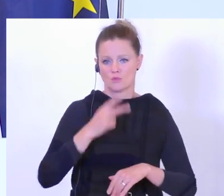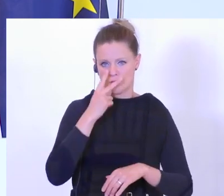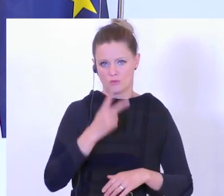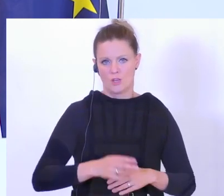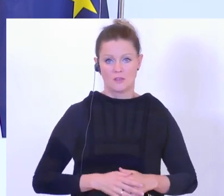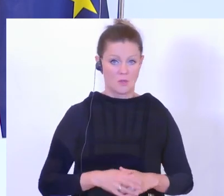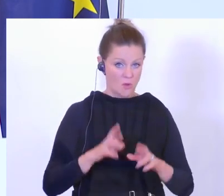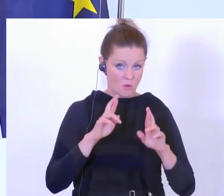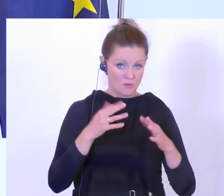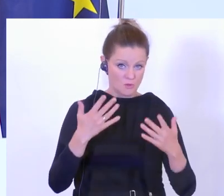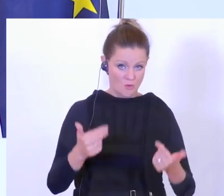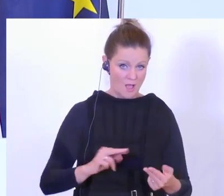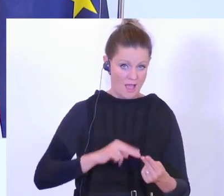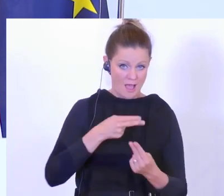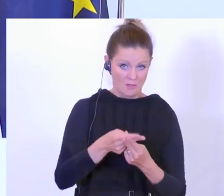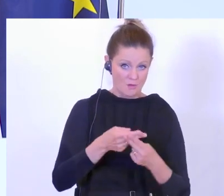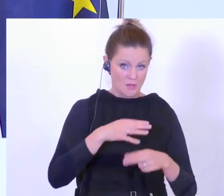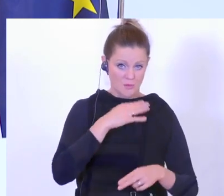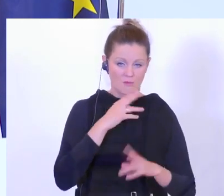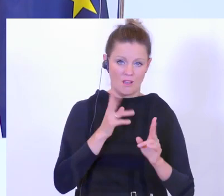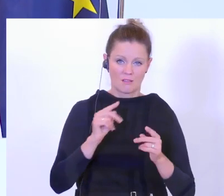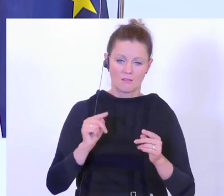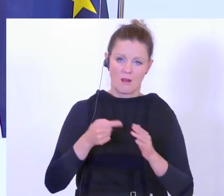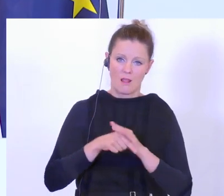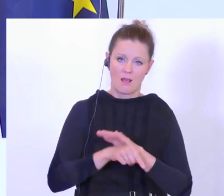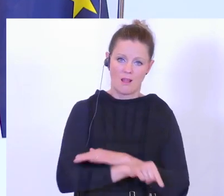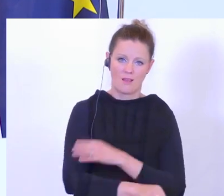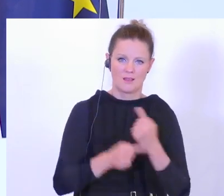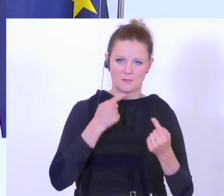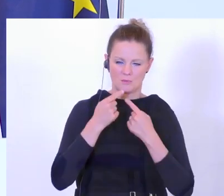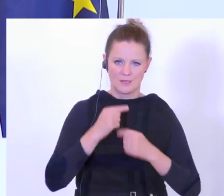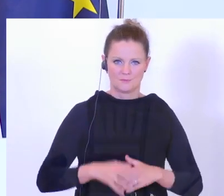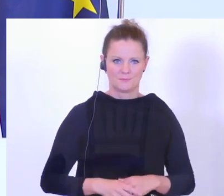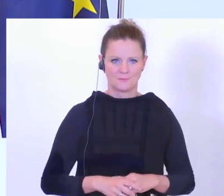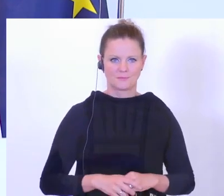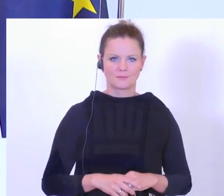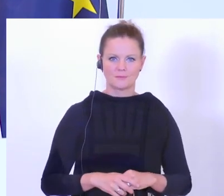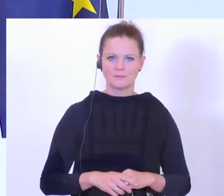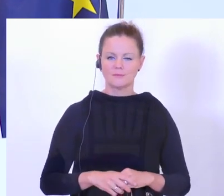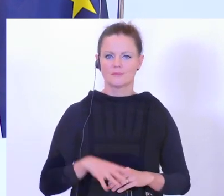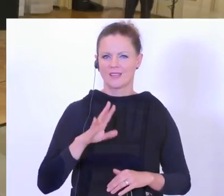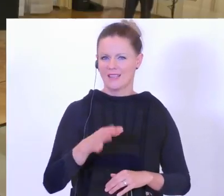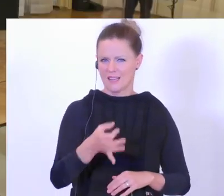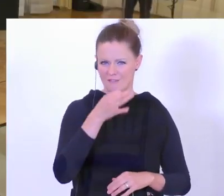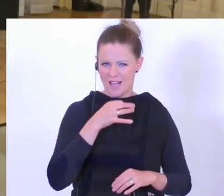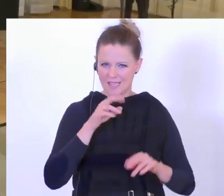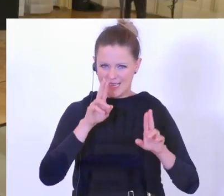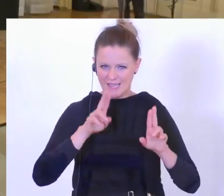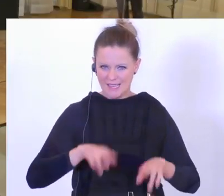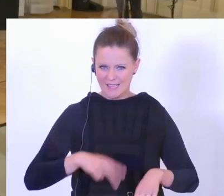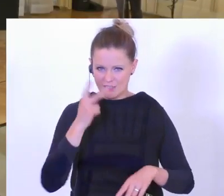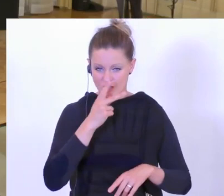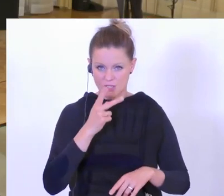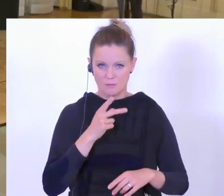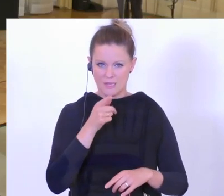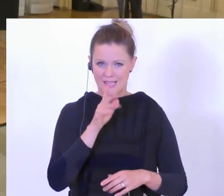hoffe, es genügt einmal als erstes, aber da könnte man sehr, sehr lange darüber reden. Herr Bundesminister. Wenn ich Ihre Frage richtig verstanden habe, zielt sie